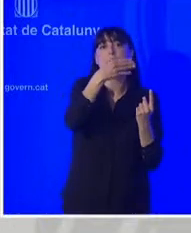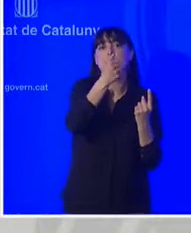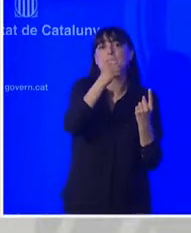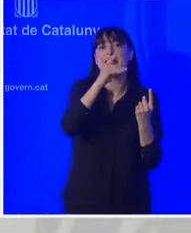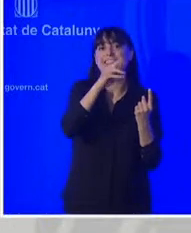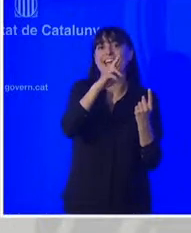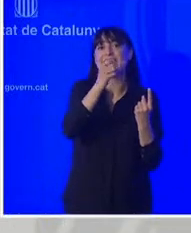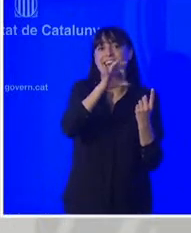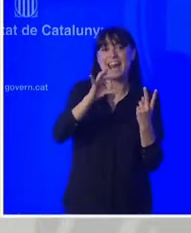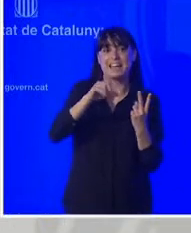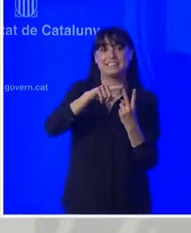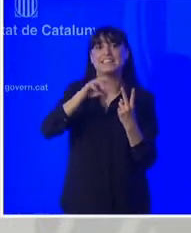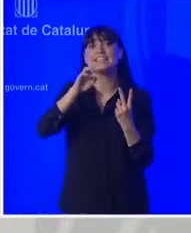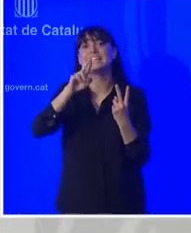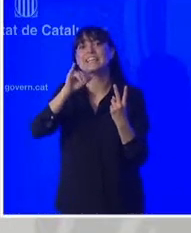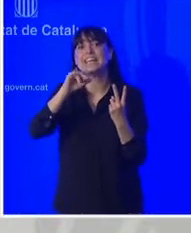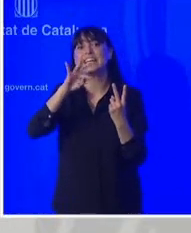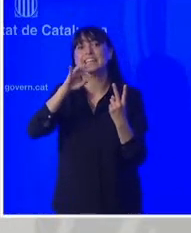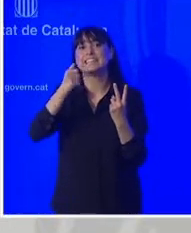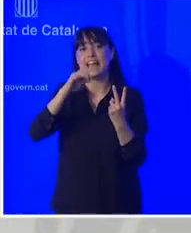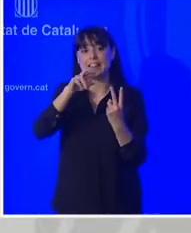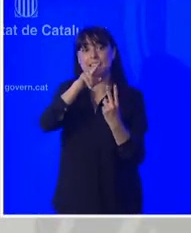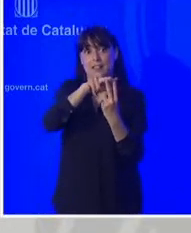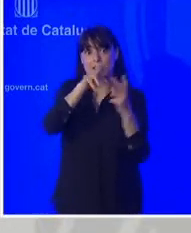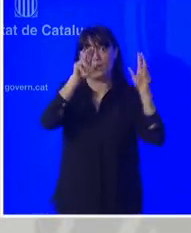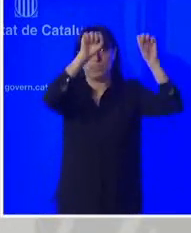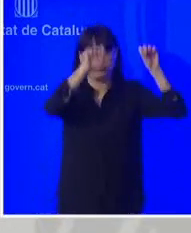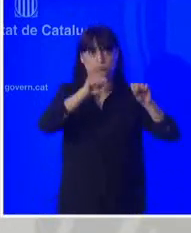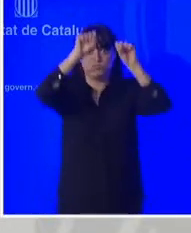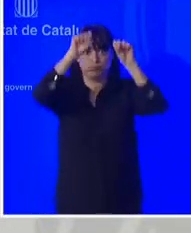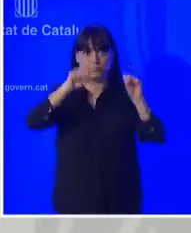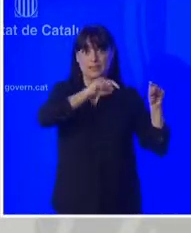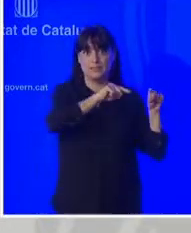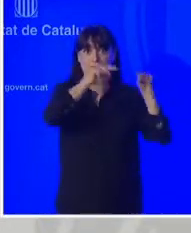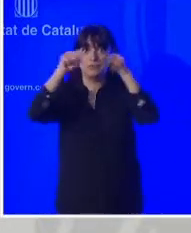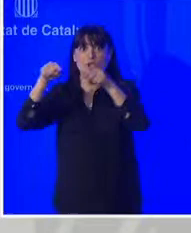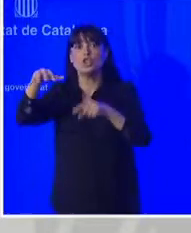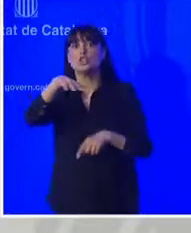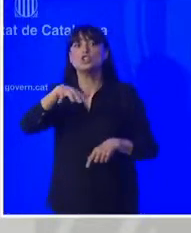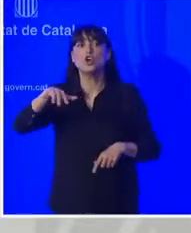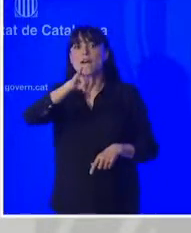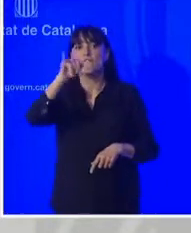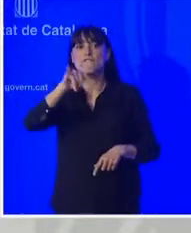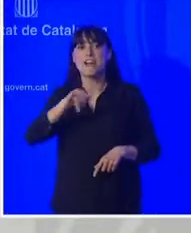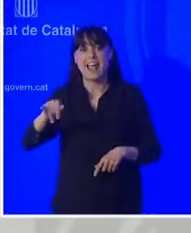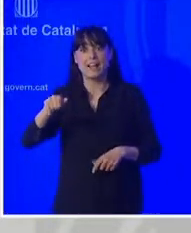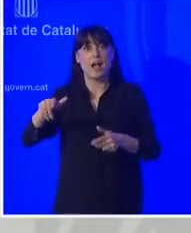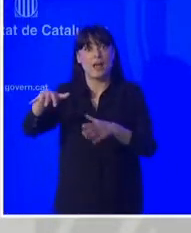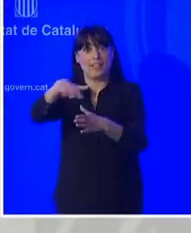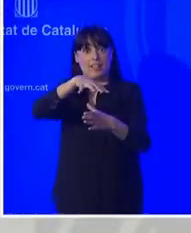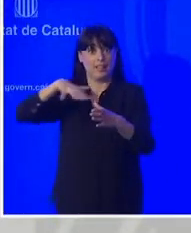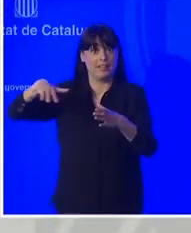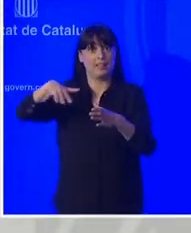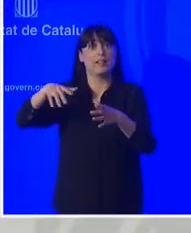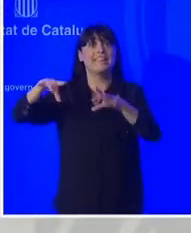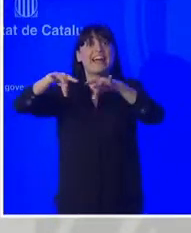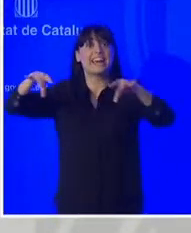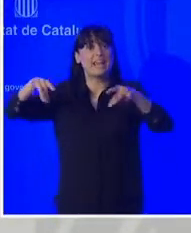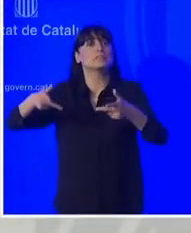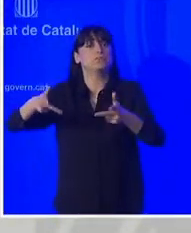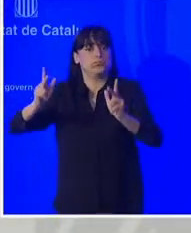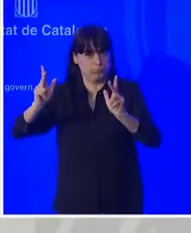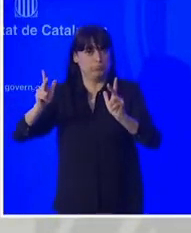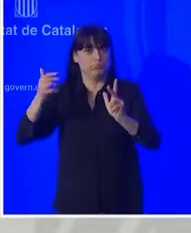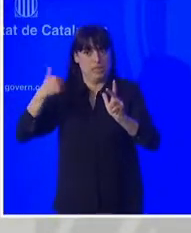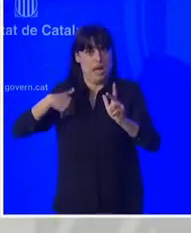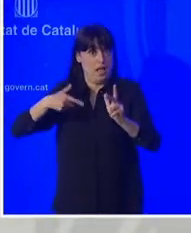i traslladar-les a uns solars que en aquests moments ja estan disponibles a la Zona Franca cedits per l'Ajuntament de Barcelona en un